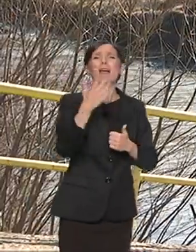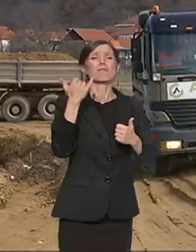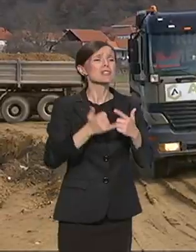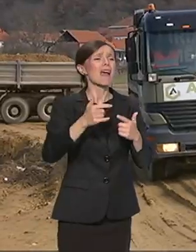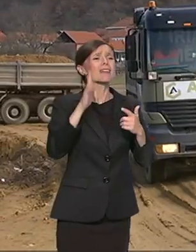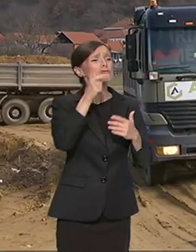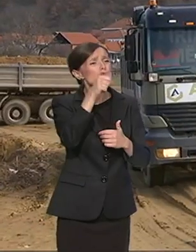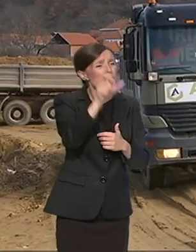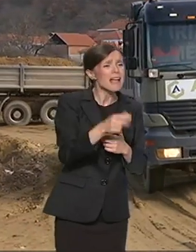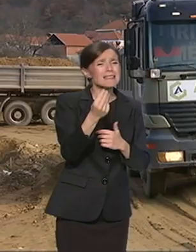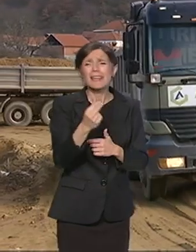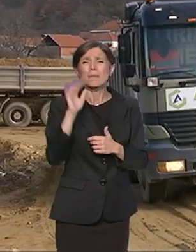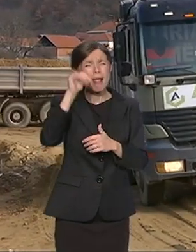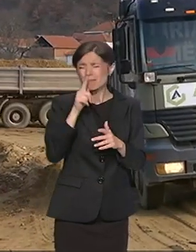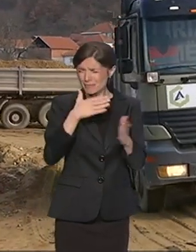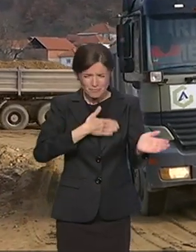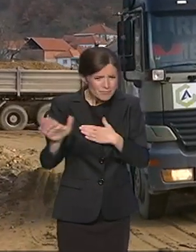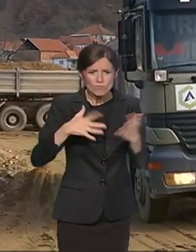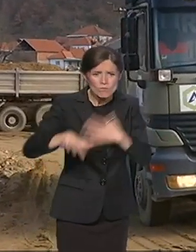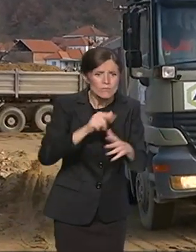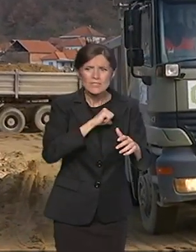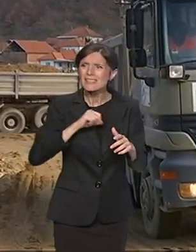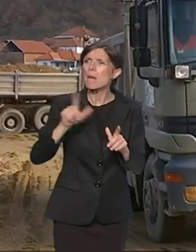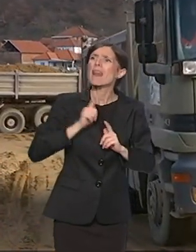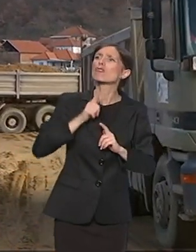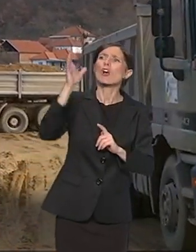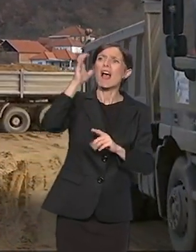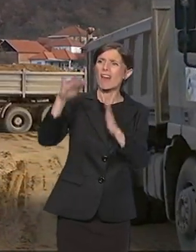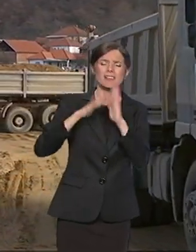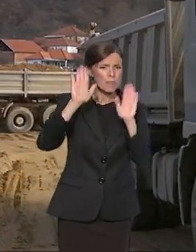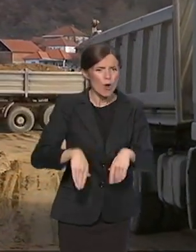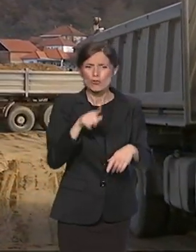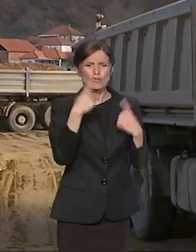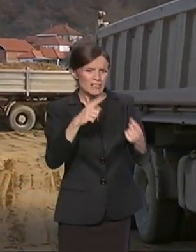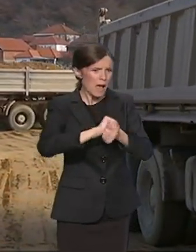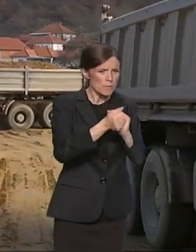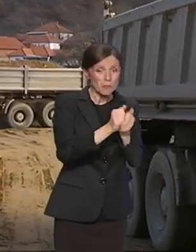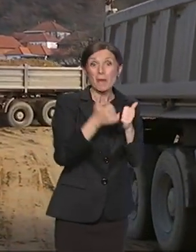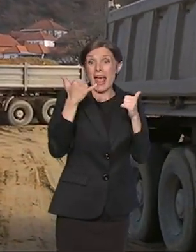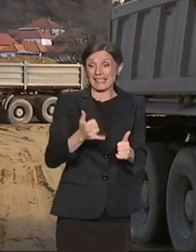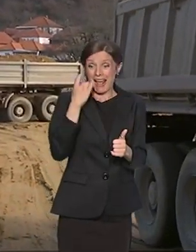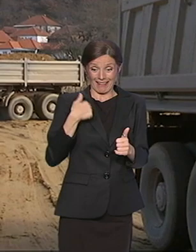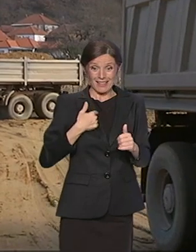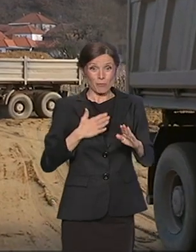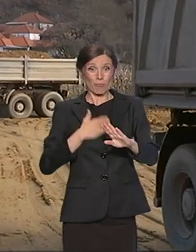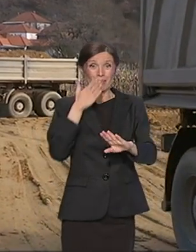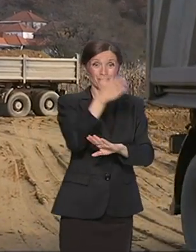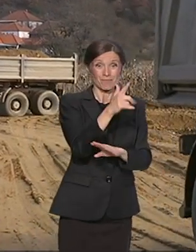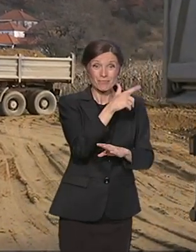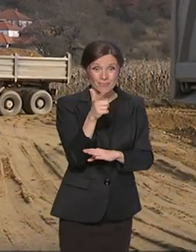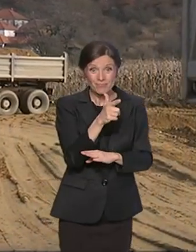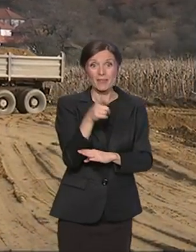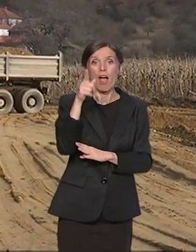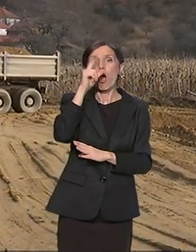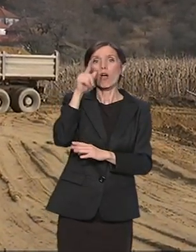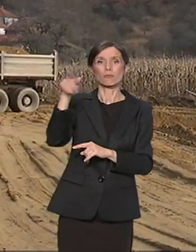sami su se organizovali. U vreme naše posete, lokalna samuprava je preuzela koordinaciju u vezi sa rješavanjem ovog velikog problema,